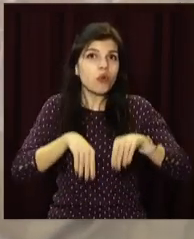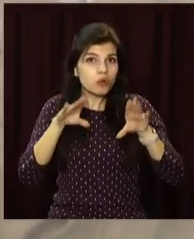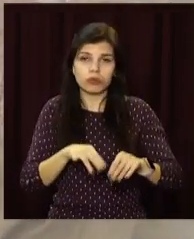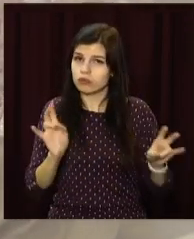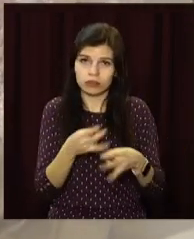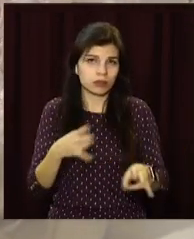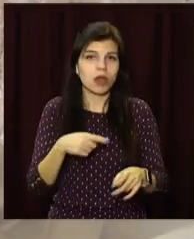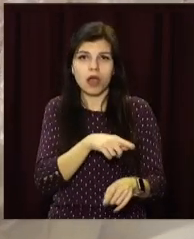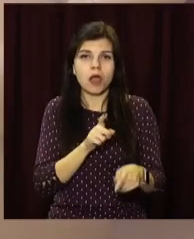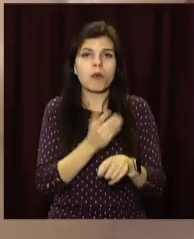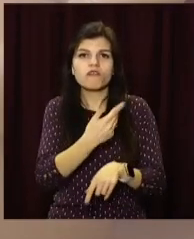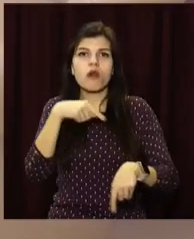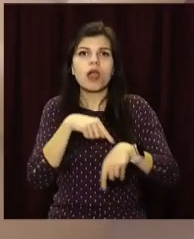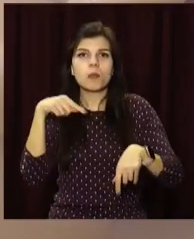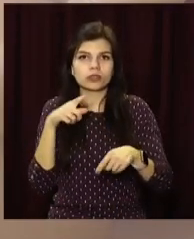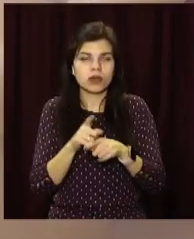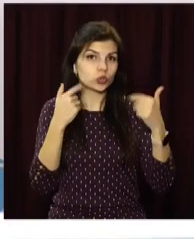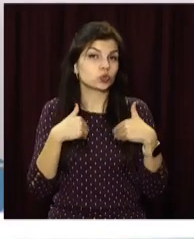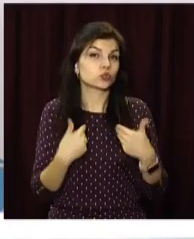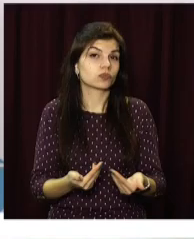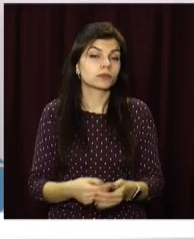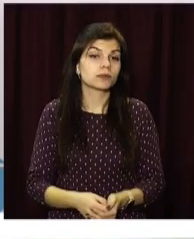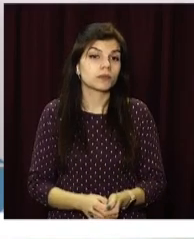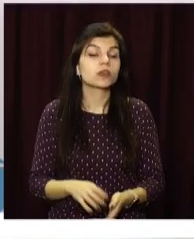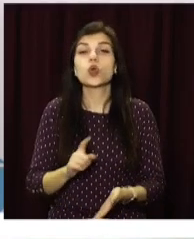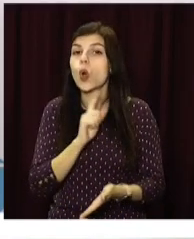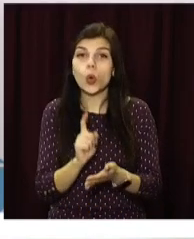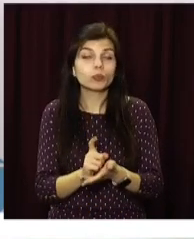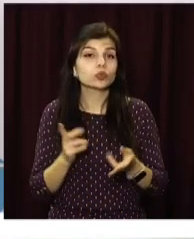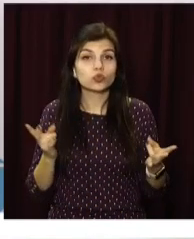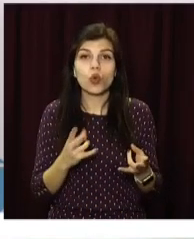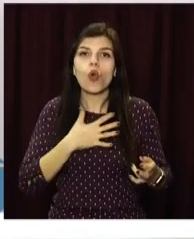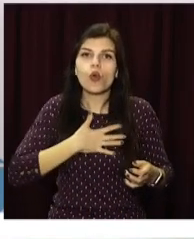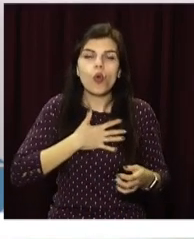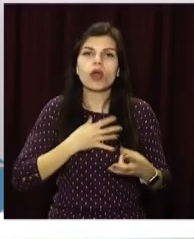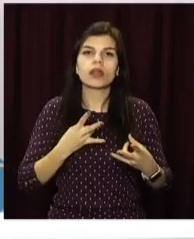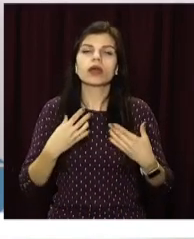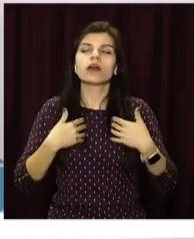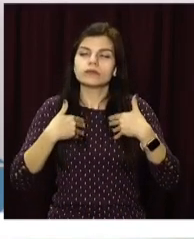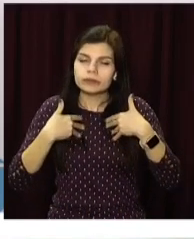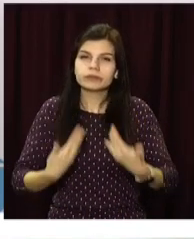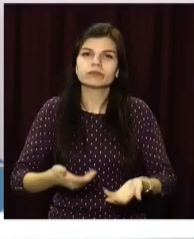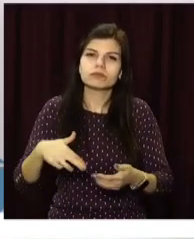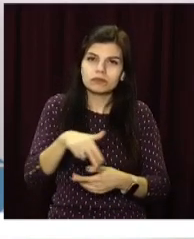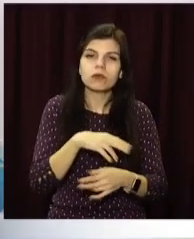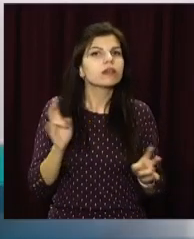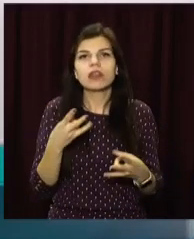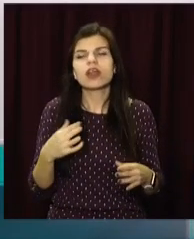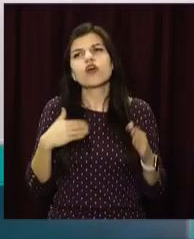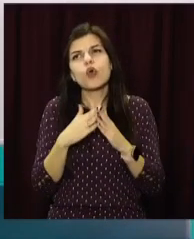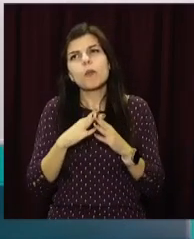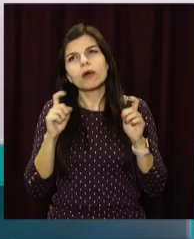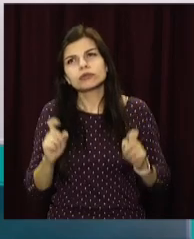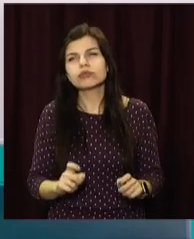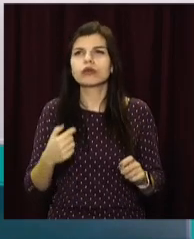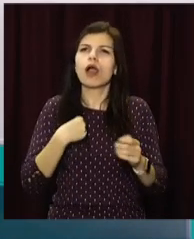перебігу емоційної напруги, каже психологиня. Обязательно нужно горе выхаживать. То есть ни в коем случае я посижу дома,